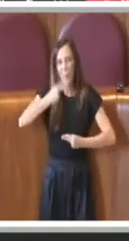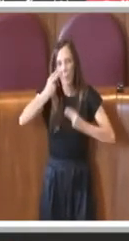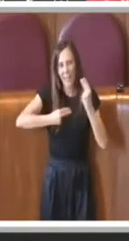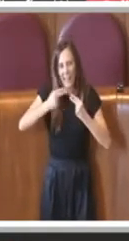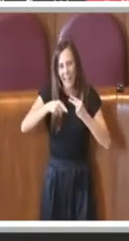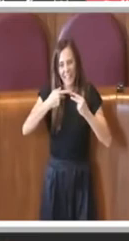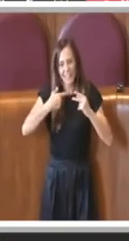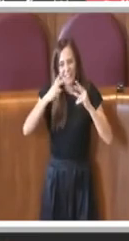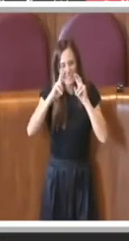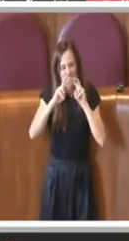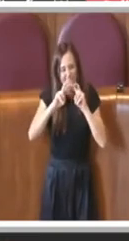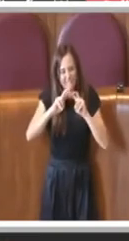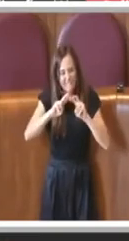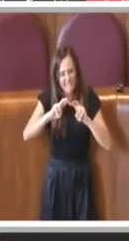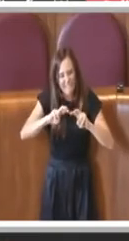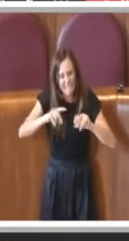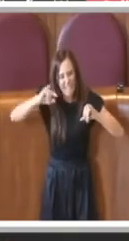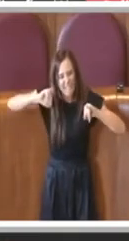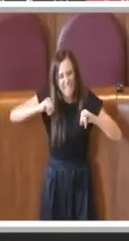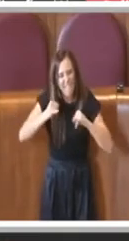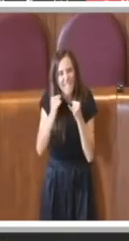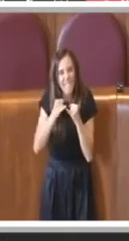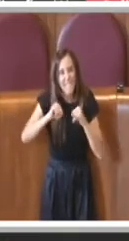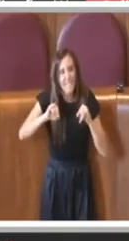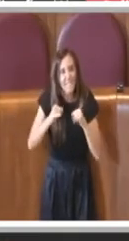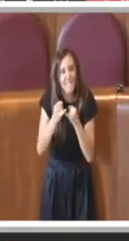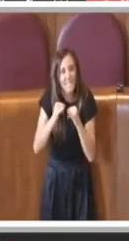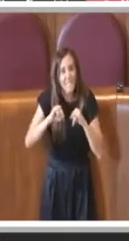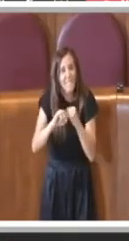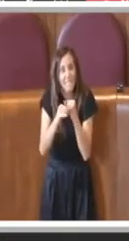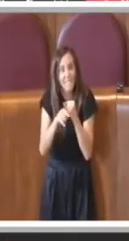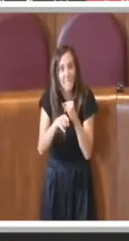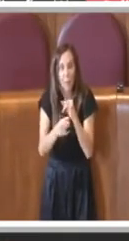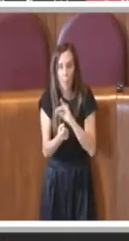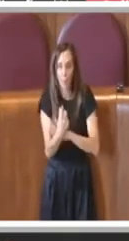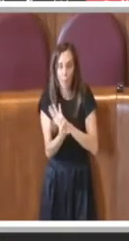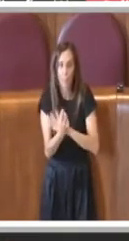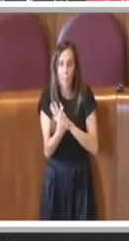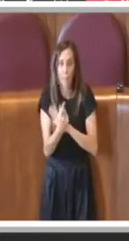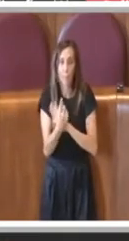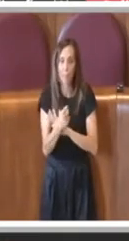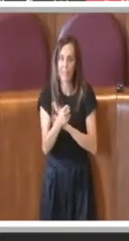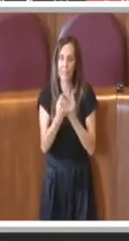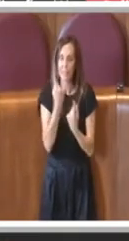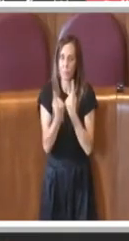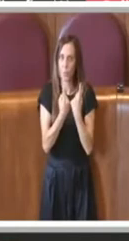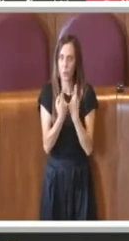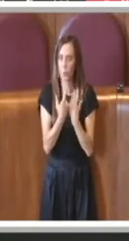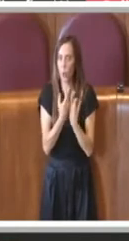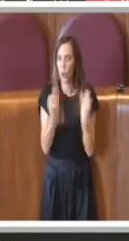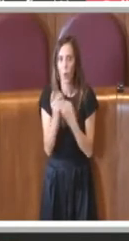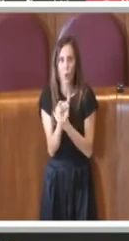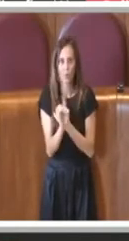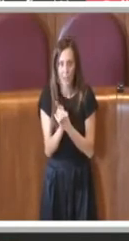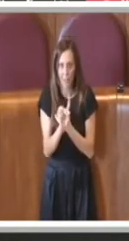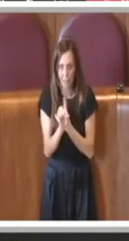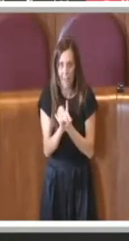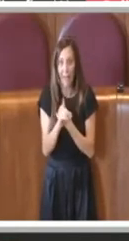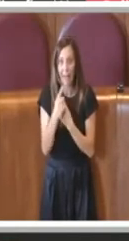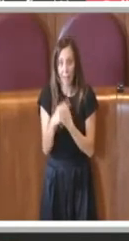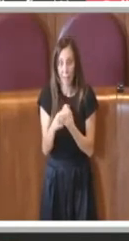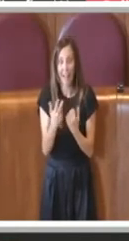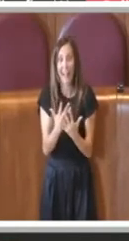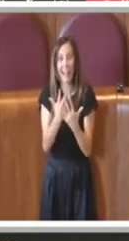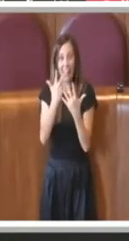si sono trovate diverse questioni che di fatto non andavano. Una di queste viene evidenziata nel piano economico